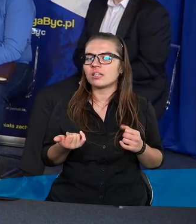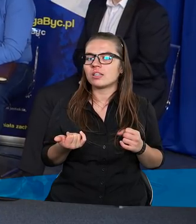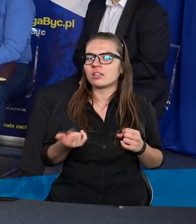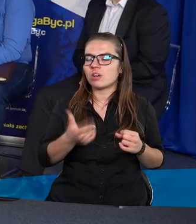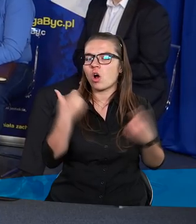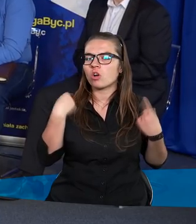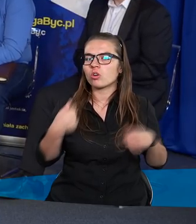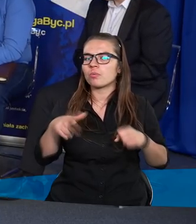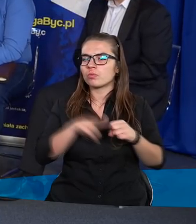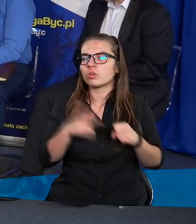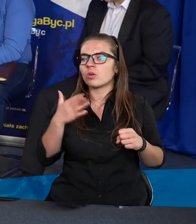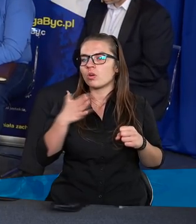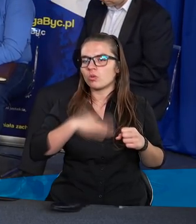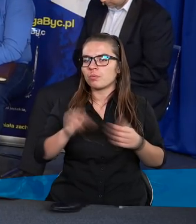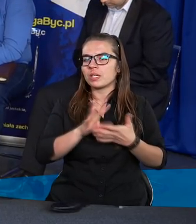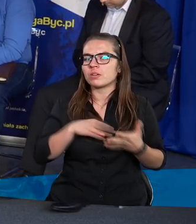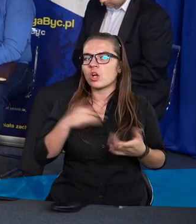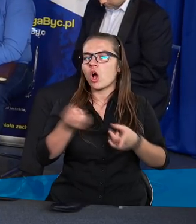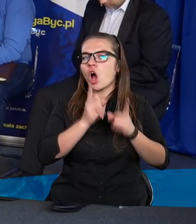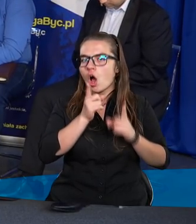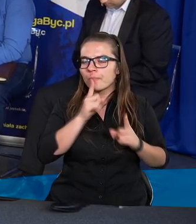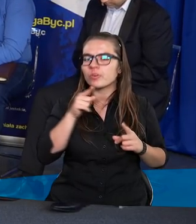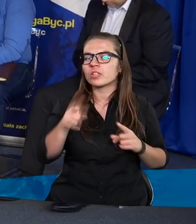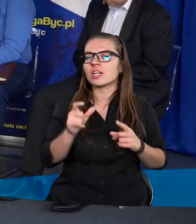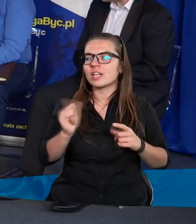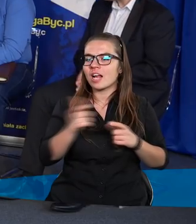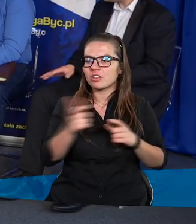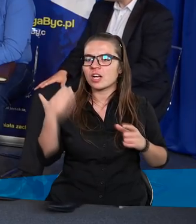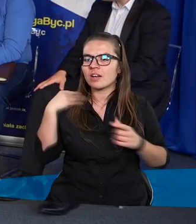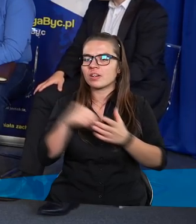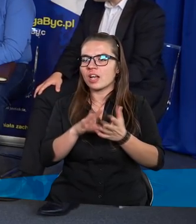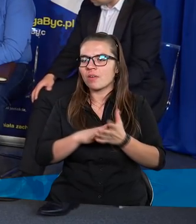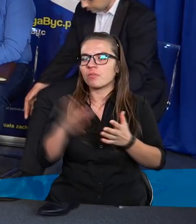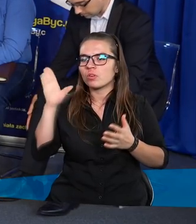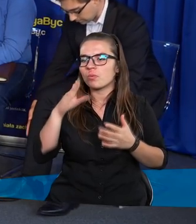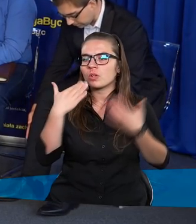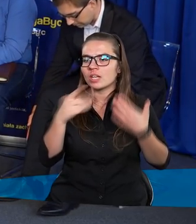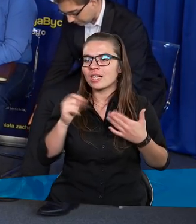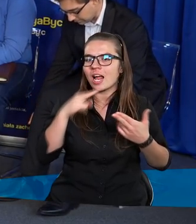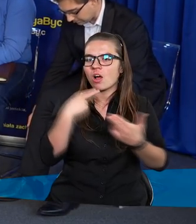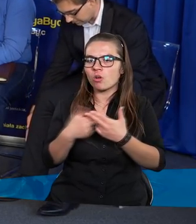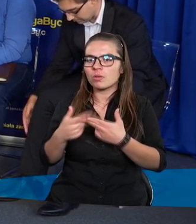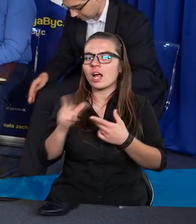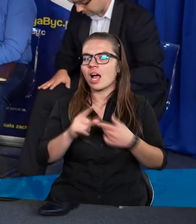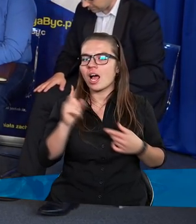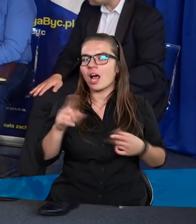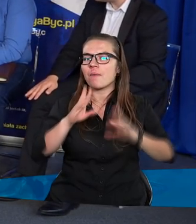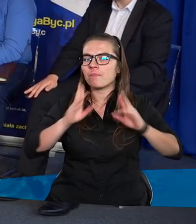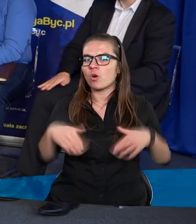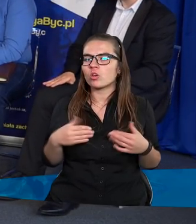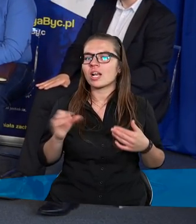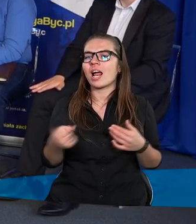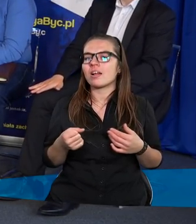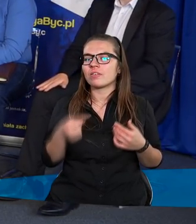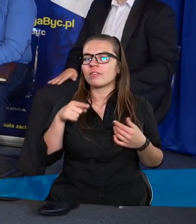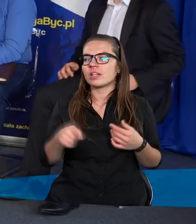osoby, które lubią Pismo Święte, zaczynamy rozmawiać, Szymon już jakiś czas temu napisał, że bardzo dziękuję za odpowiedź, ale pozostając w